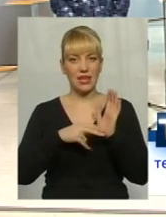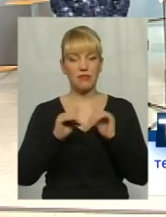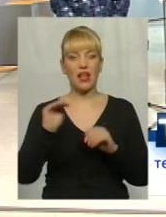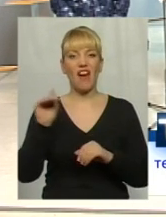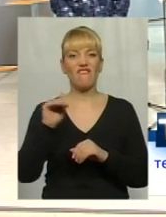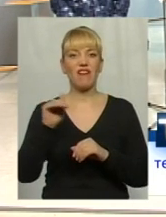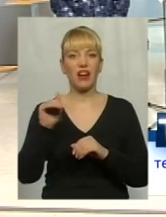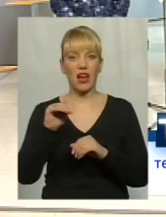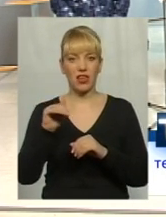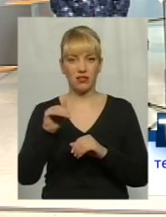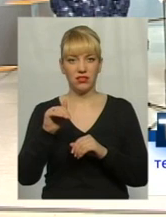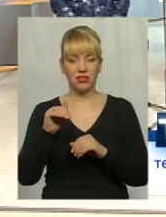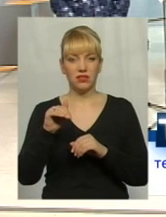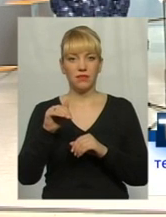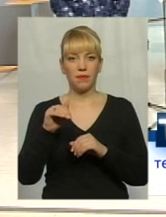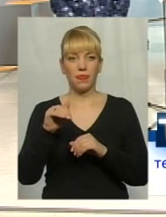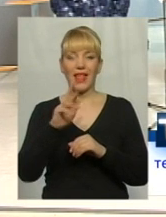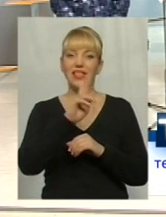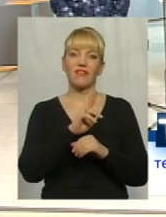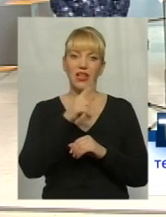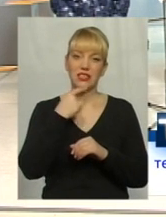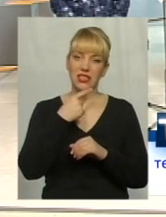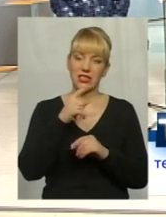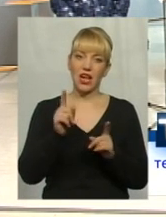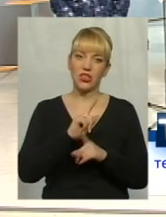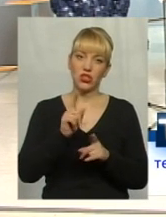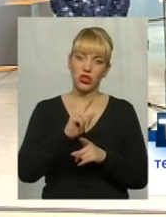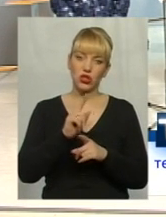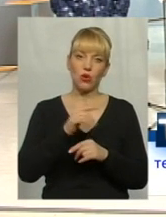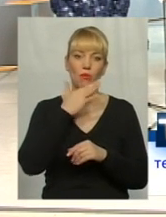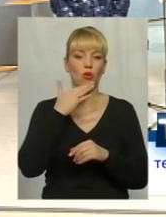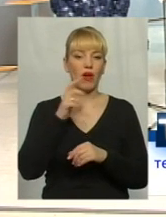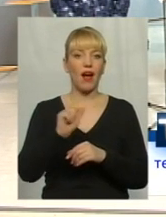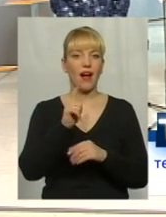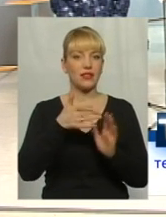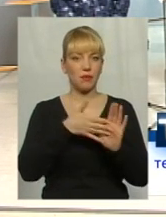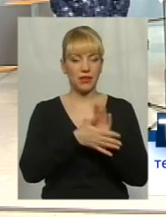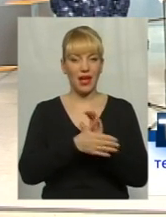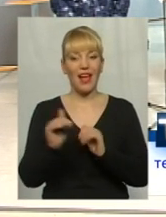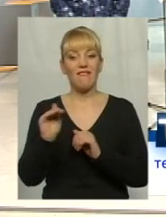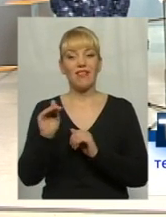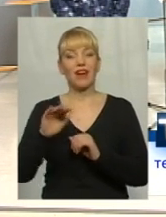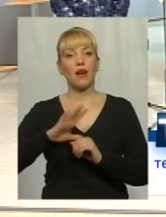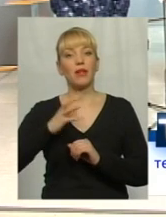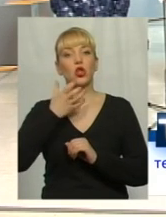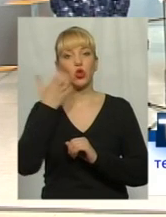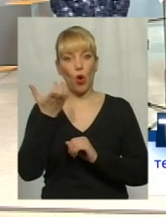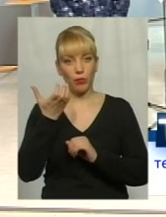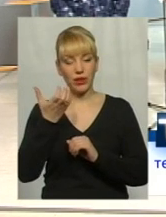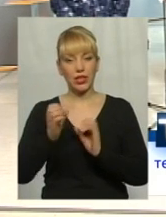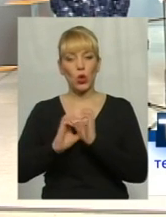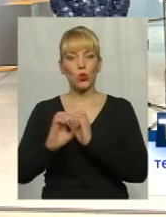в январі сказали, що багато газа пошло. Февраль був теплий, труби